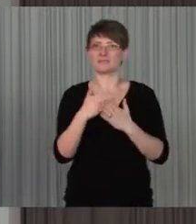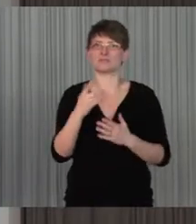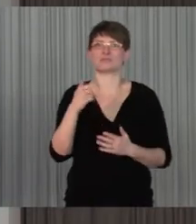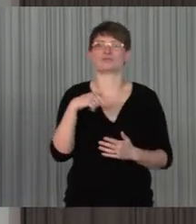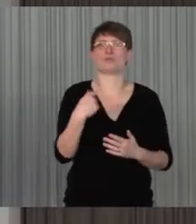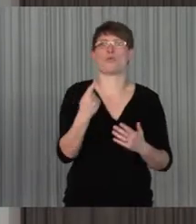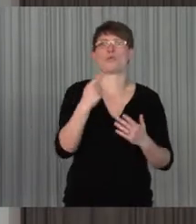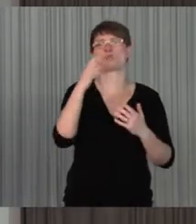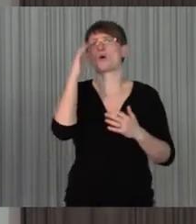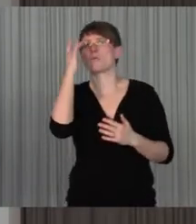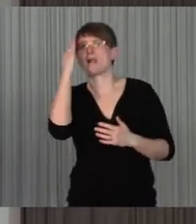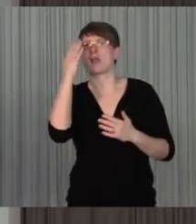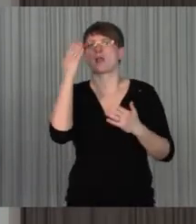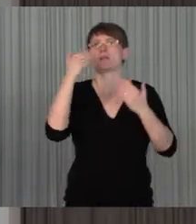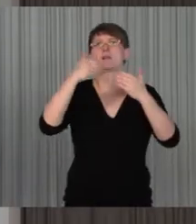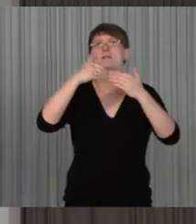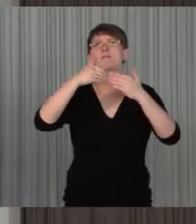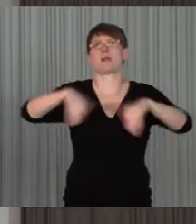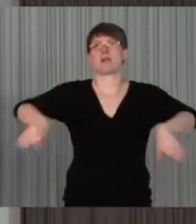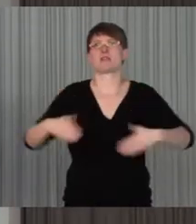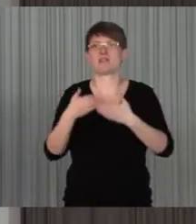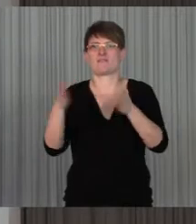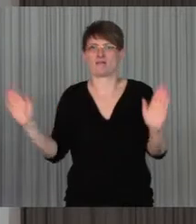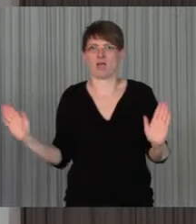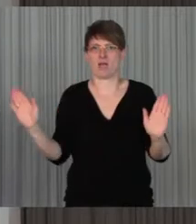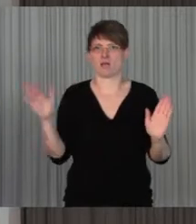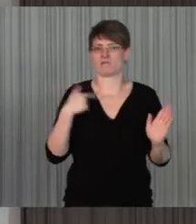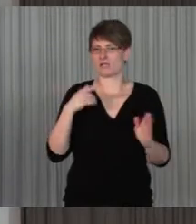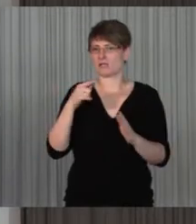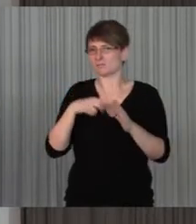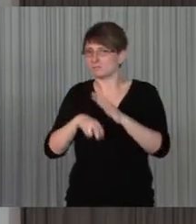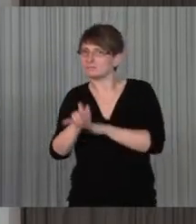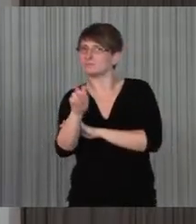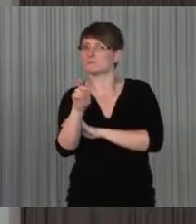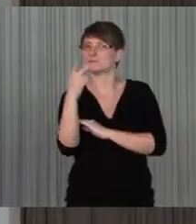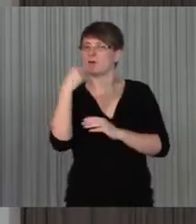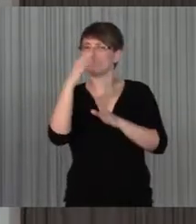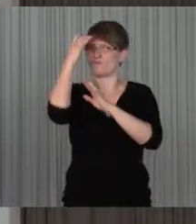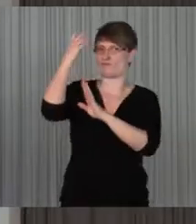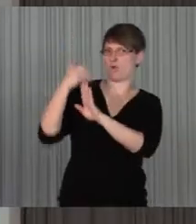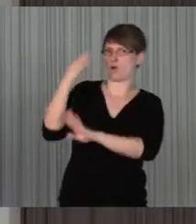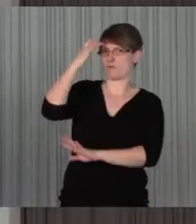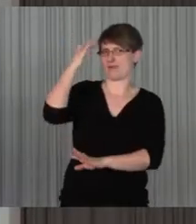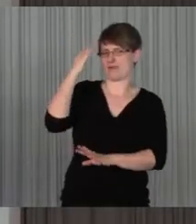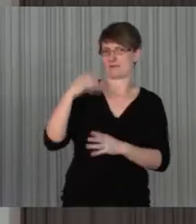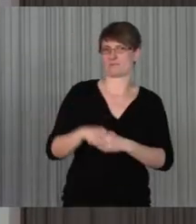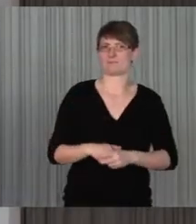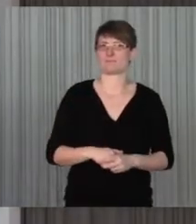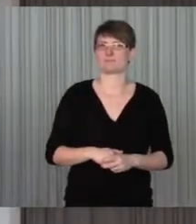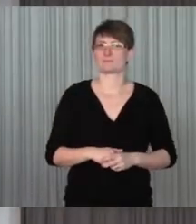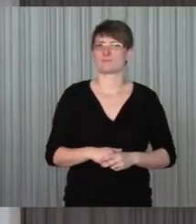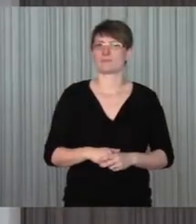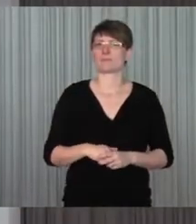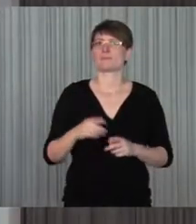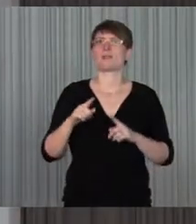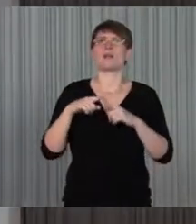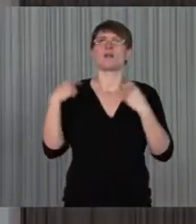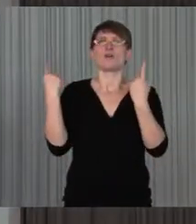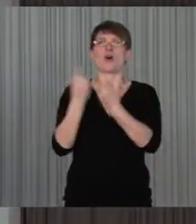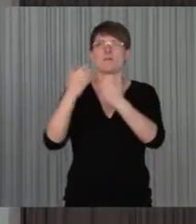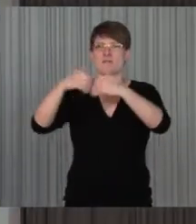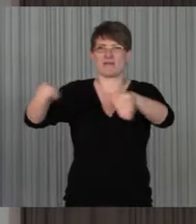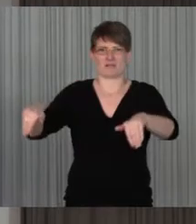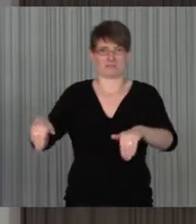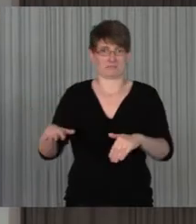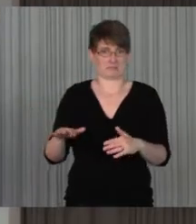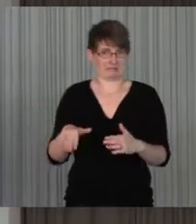Veranstaltung barrierefrei ist und man sollte auch hinkommen können und bei barriere den Räumen ist natürlich auch die Frage, wo macht man das? Gibt es